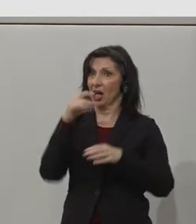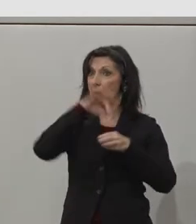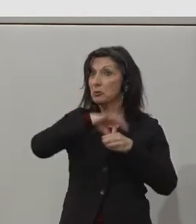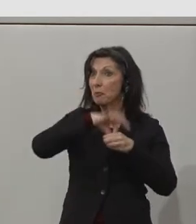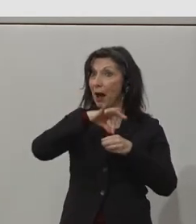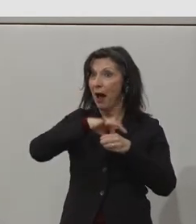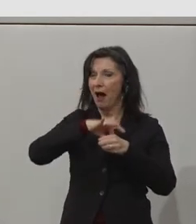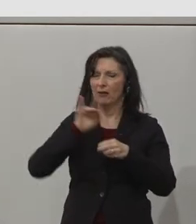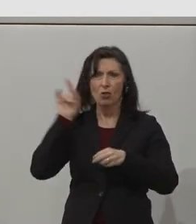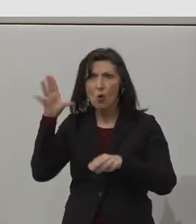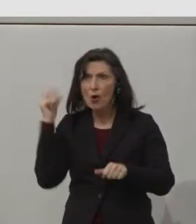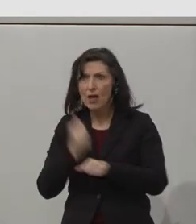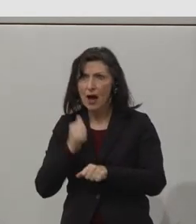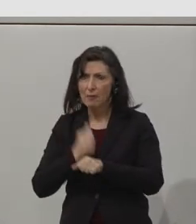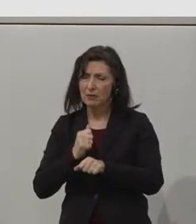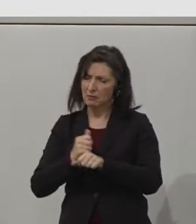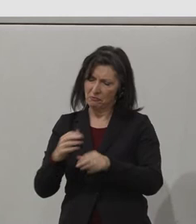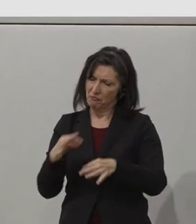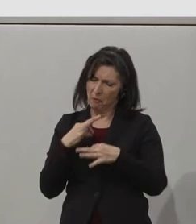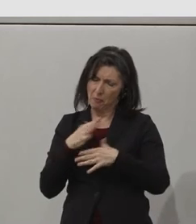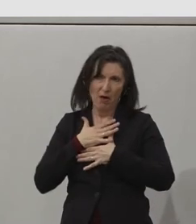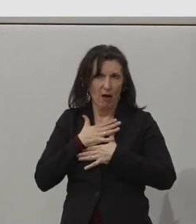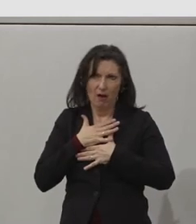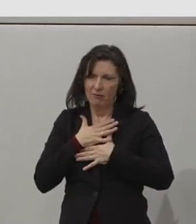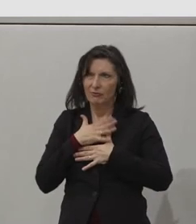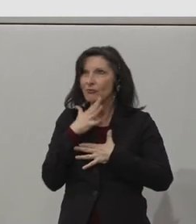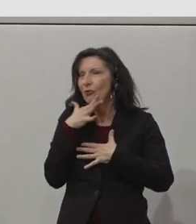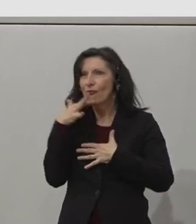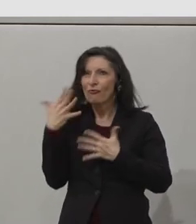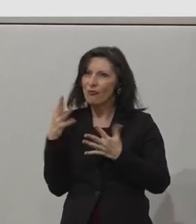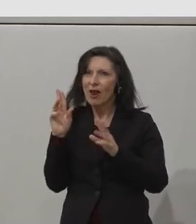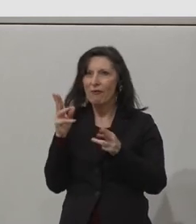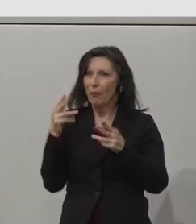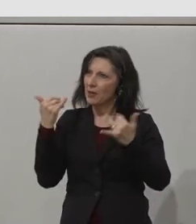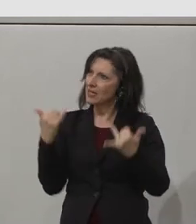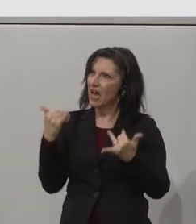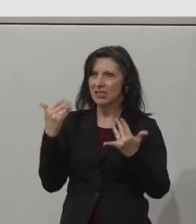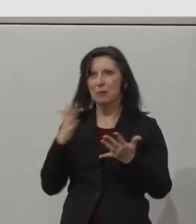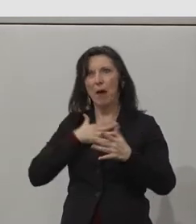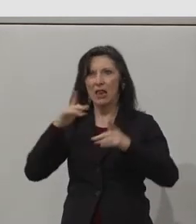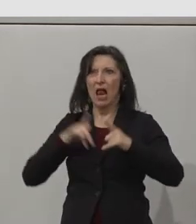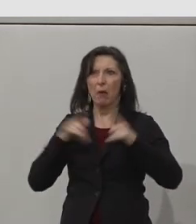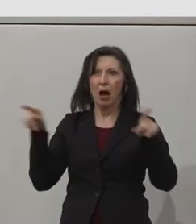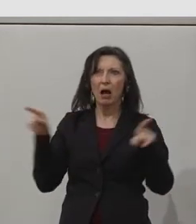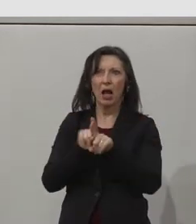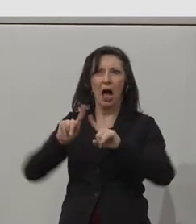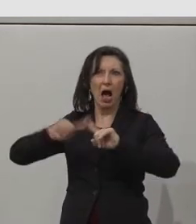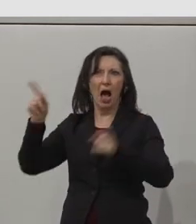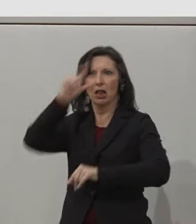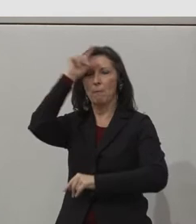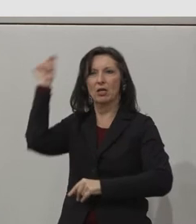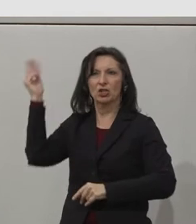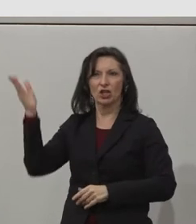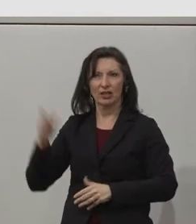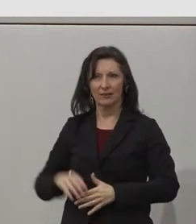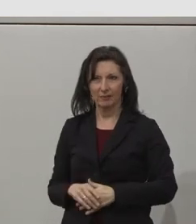life as other people are experiencing it. And, you know, what's really important about Margaret's words, I suppose, are just the fact paying